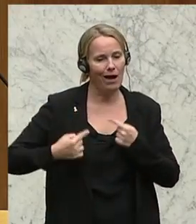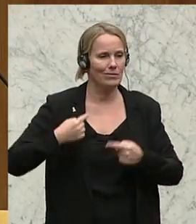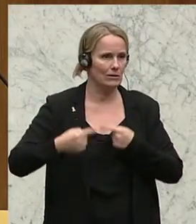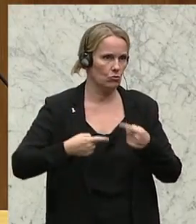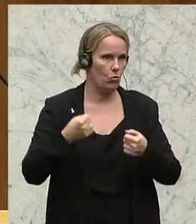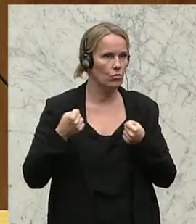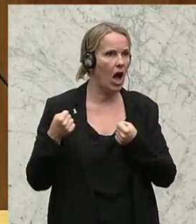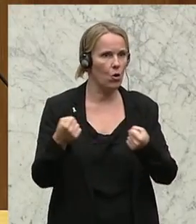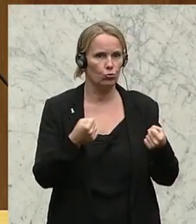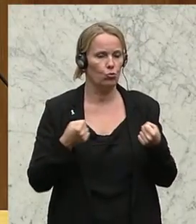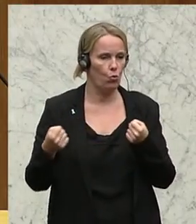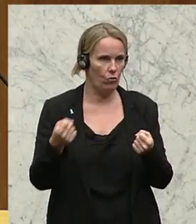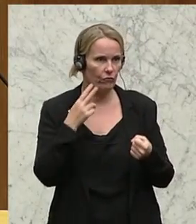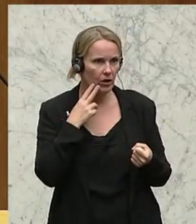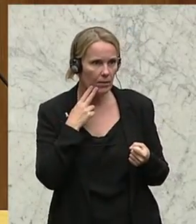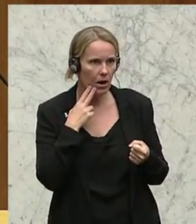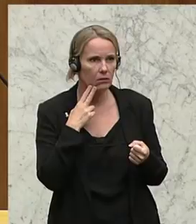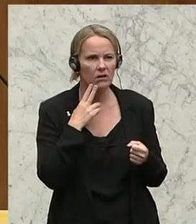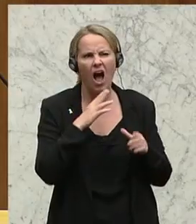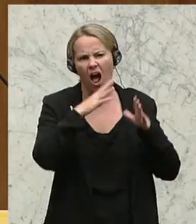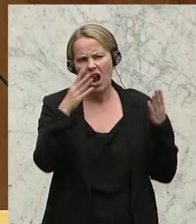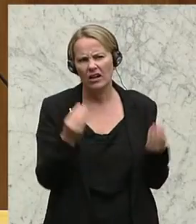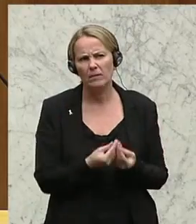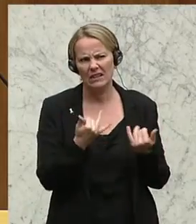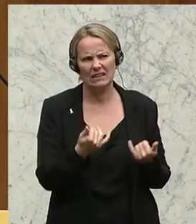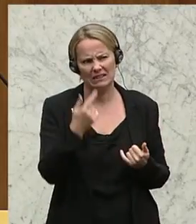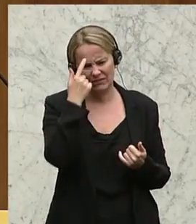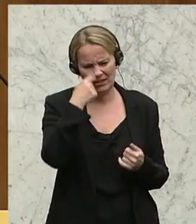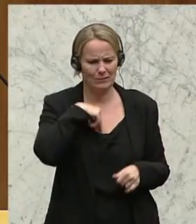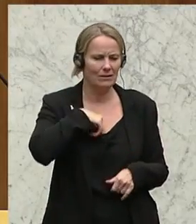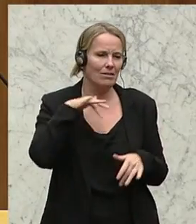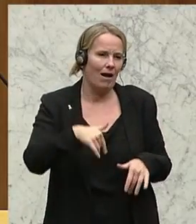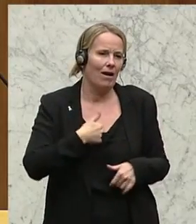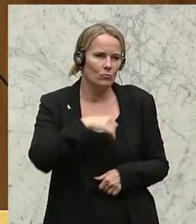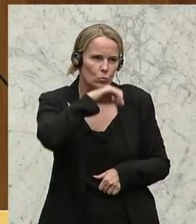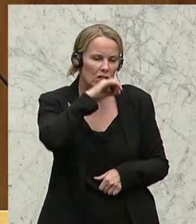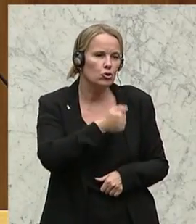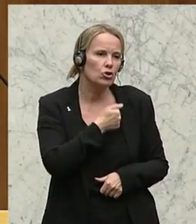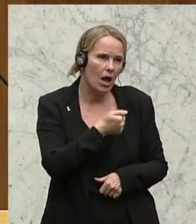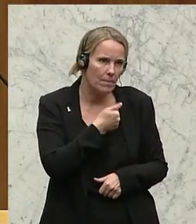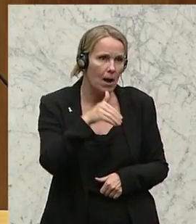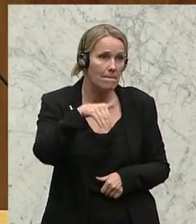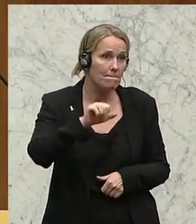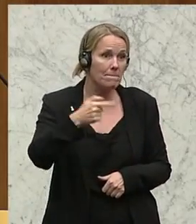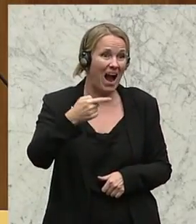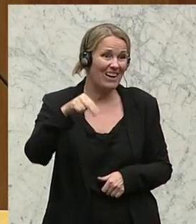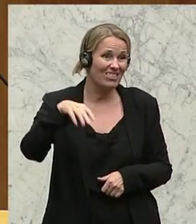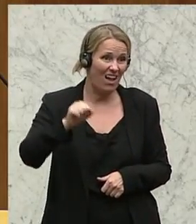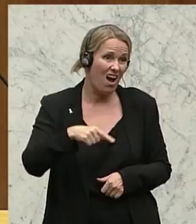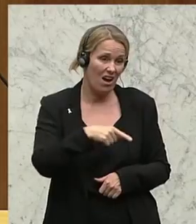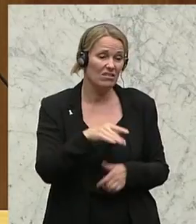Bereich der Automobilindustrie im Allgemeinen. Ich weiß, jetzt kommt ein bisschen der Steirer in mir durch, aber ich sage ganz offen, Magna ist in diesem